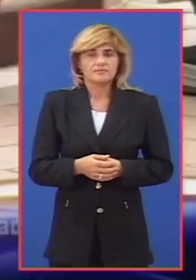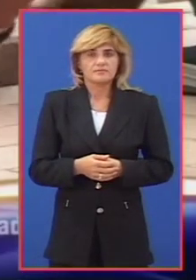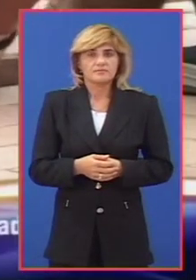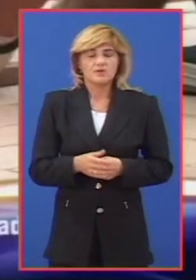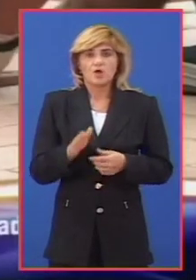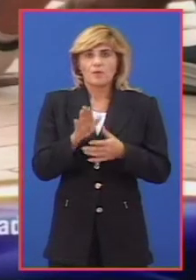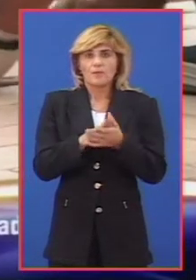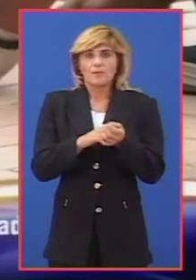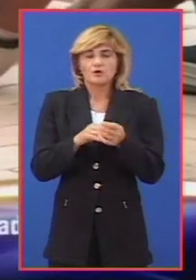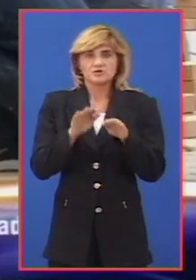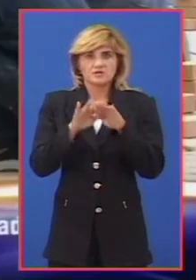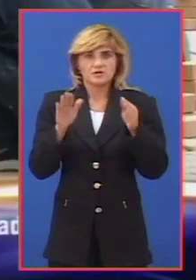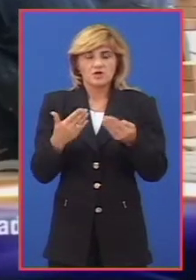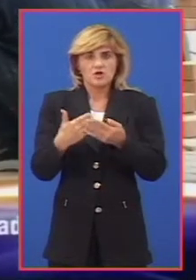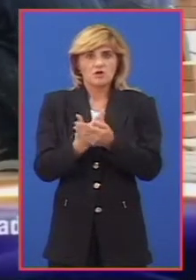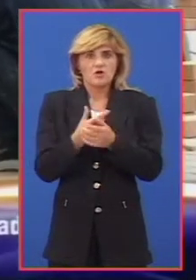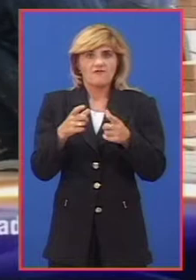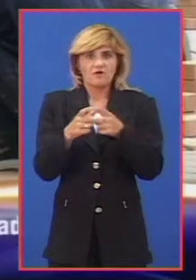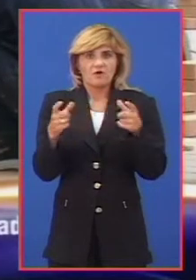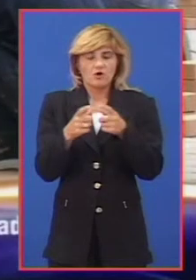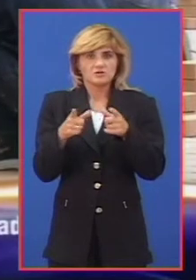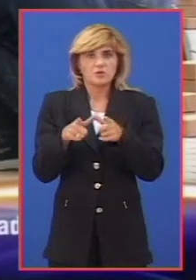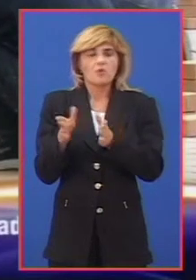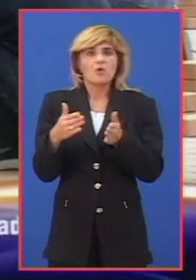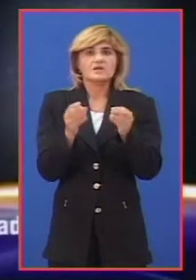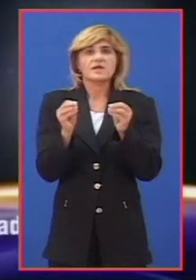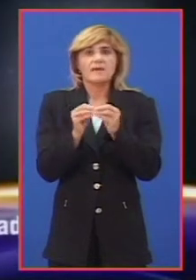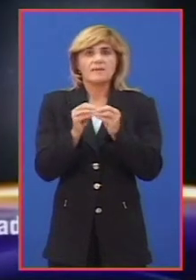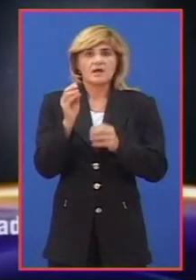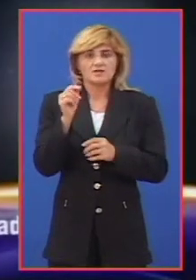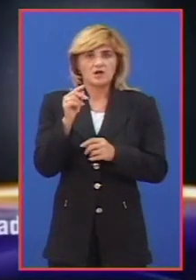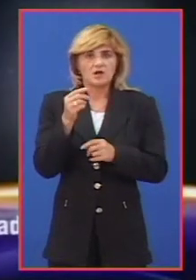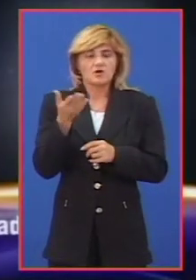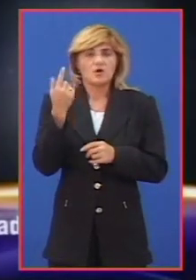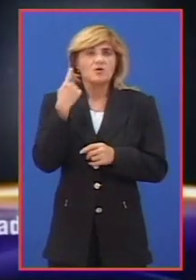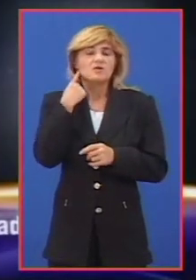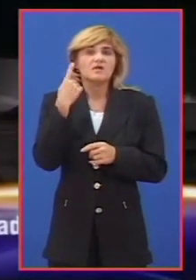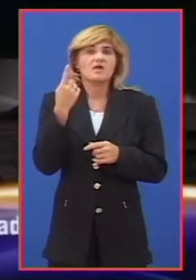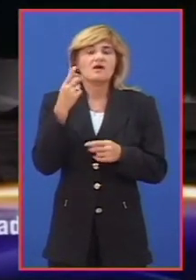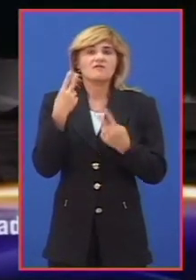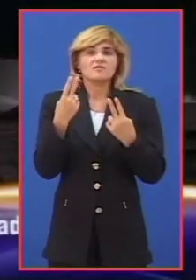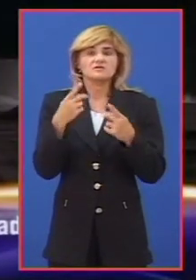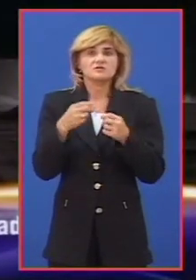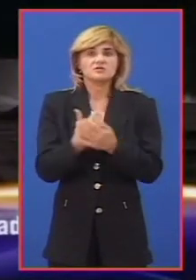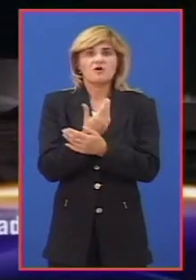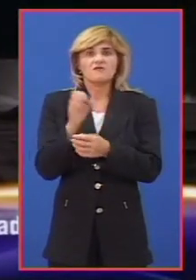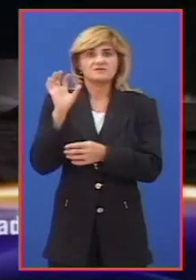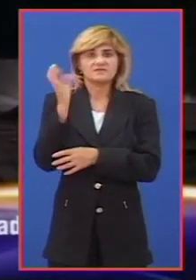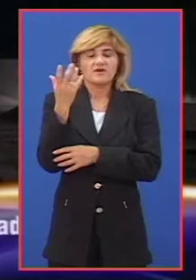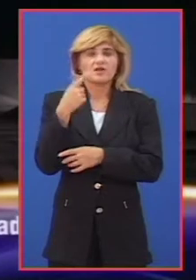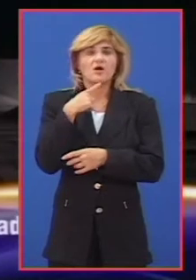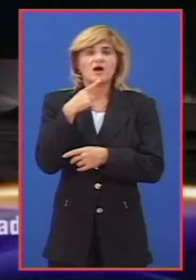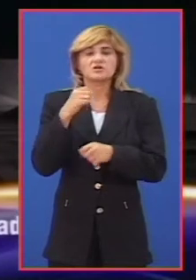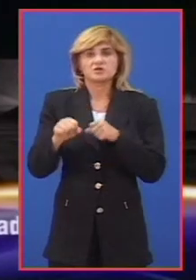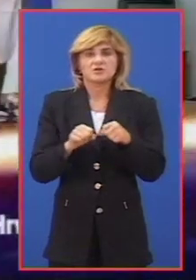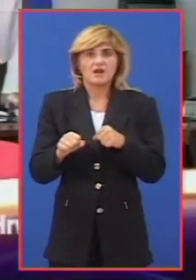Počelo je slaganje novih kocki u ulici Braće Radić. Objekti od javnog značaja zasijali u novom svetlu, kažu